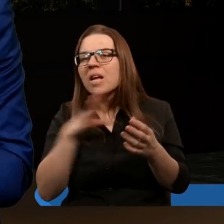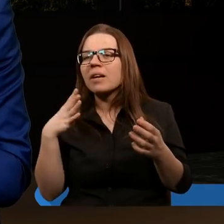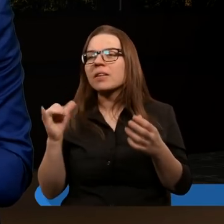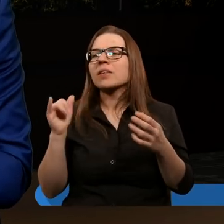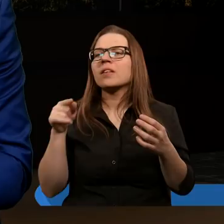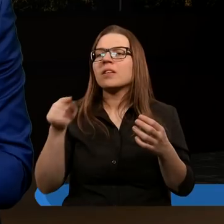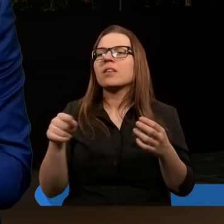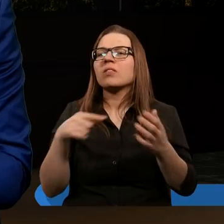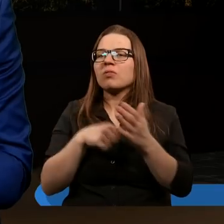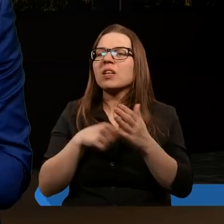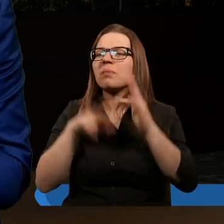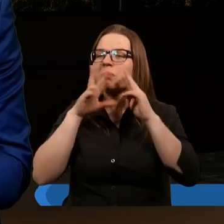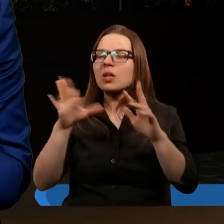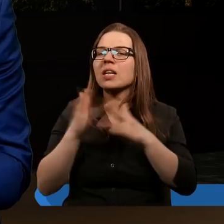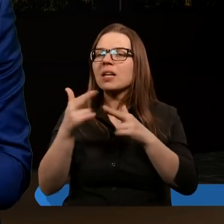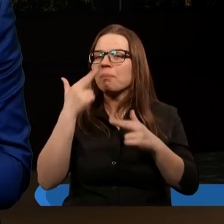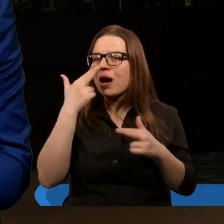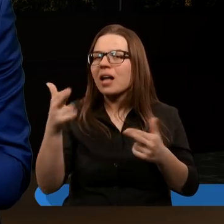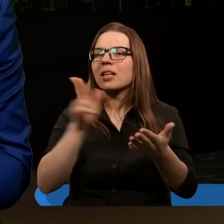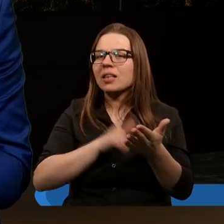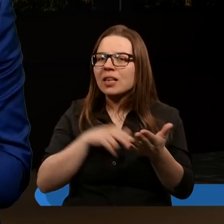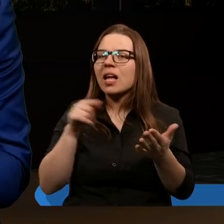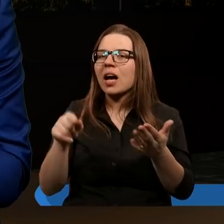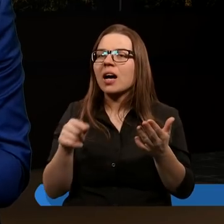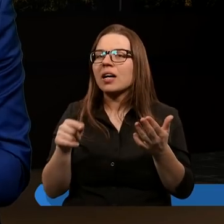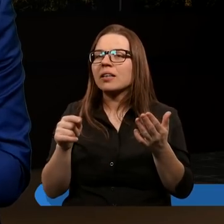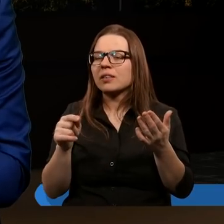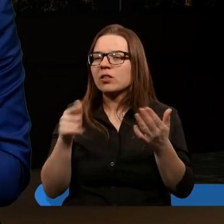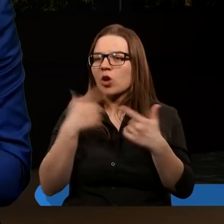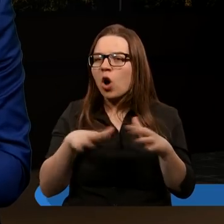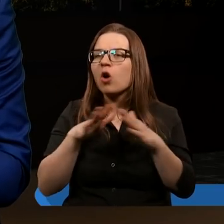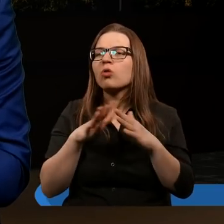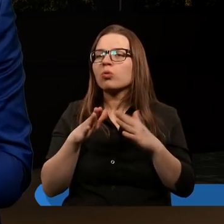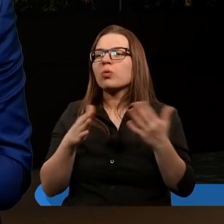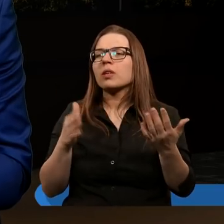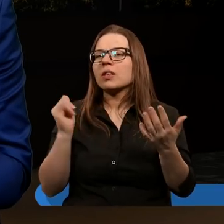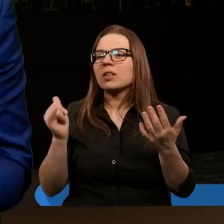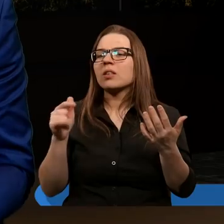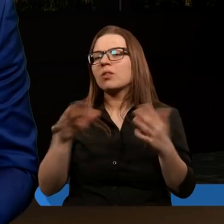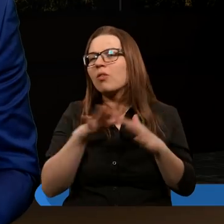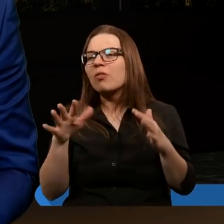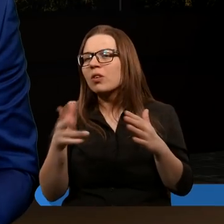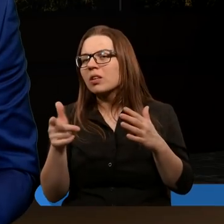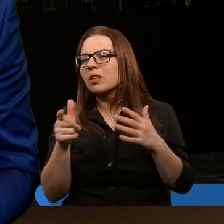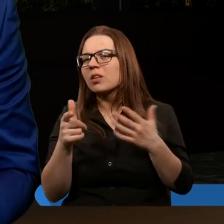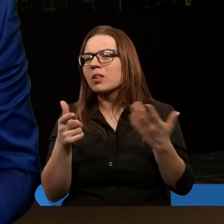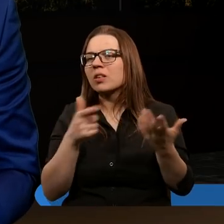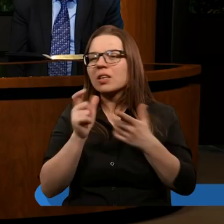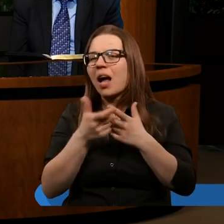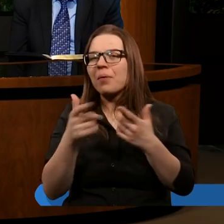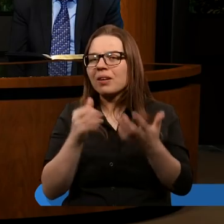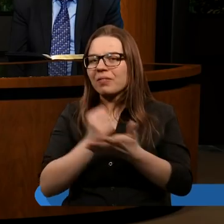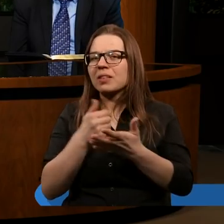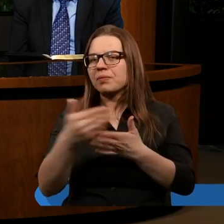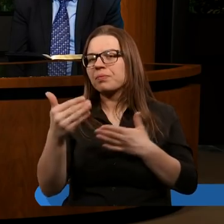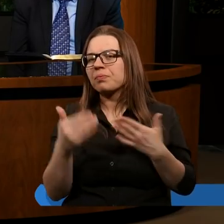I ten okres świetny to oddaje właśnie, kiedy patrzymy na to, w jaki sposób wyglądał Kościół i nie tylko Kościół, w ogóle całe imperium.